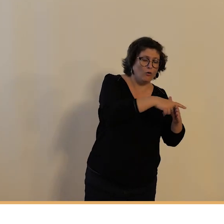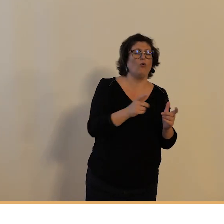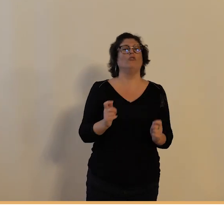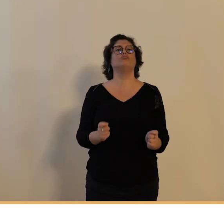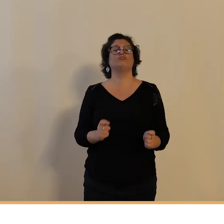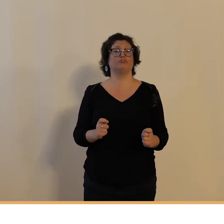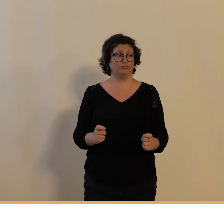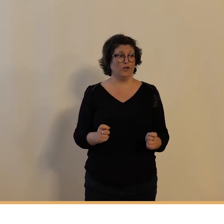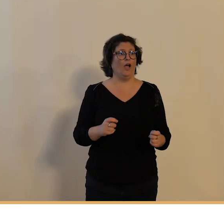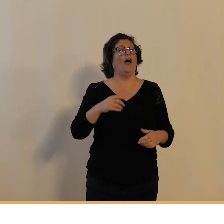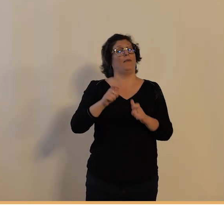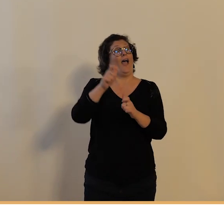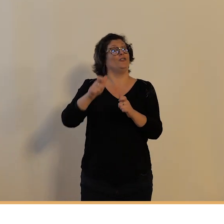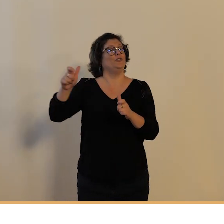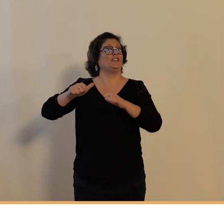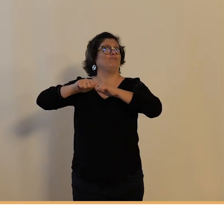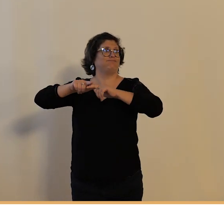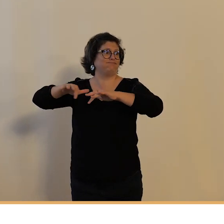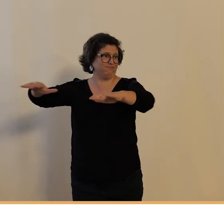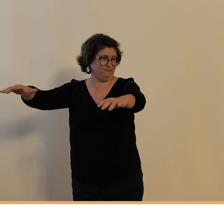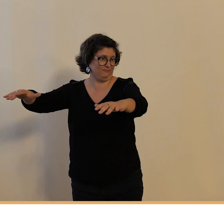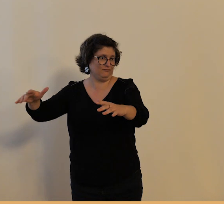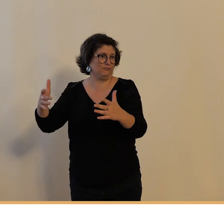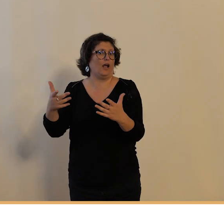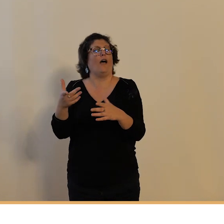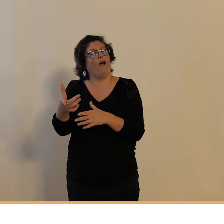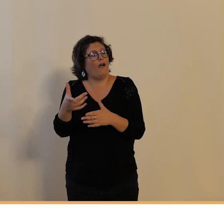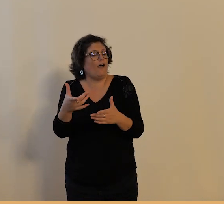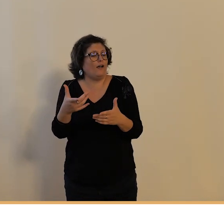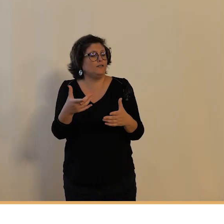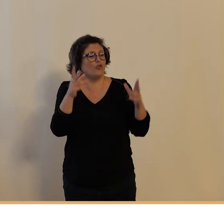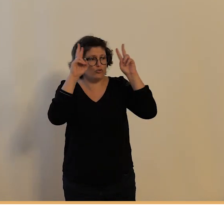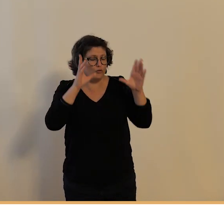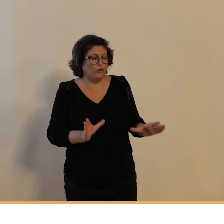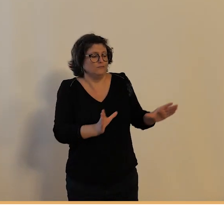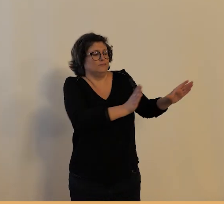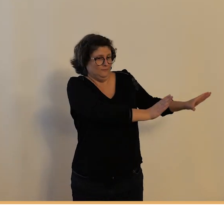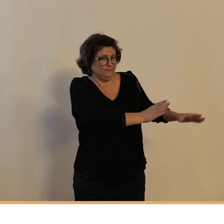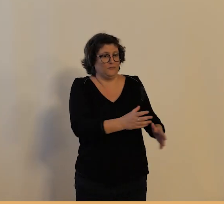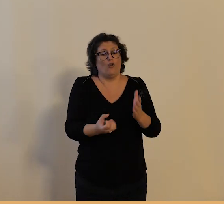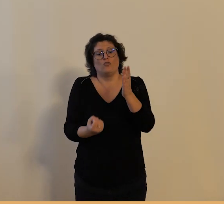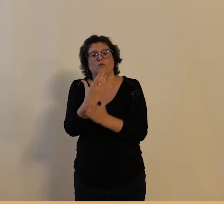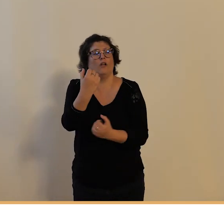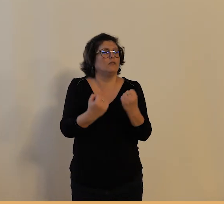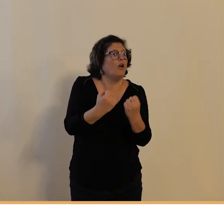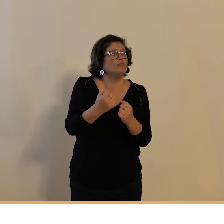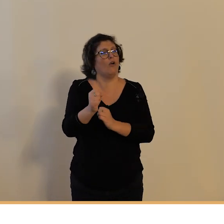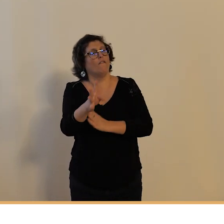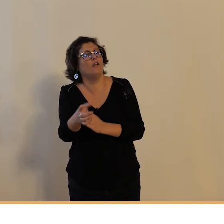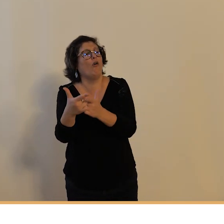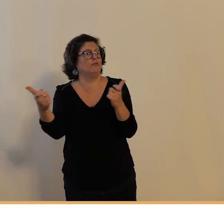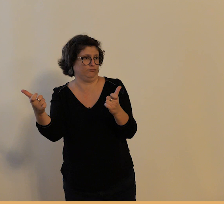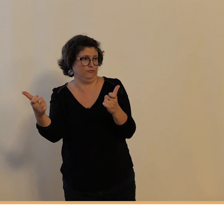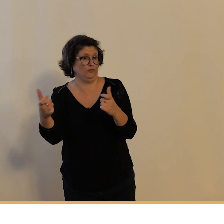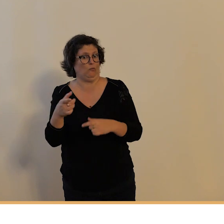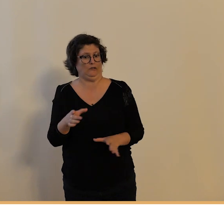et les innovations techniques dont la bicyclette vont amener des nouvelles réglementations et le développement